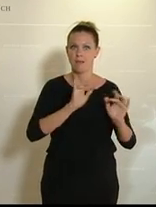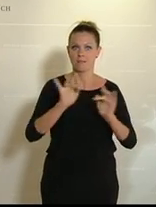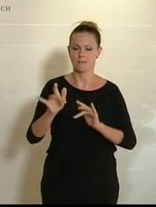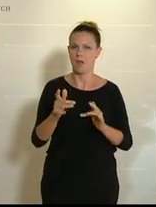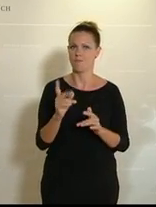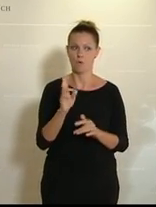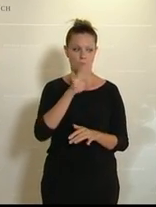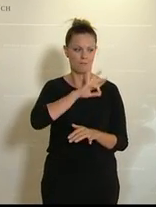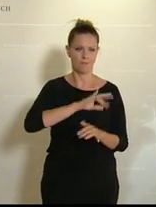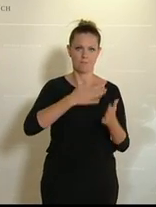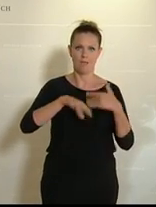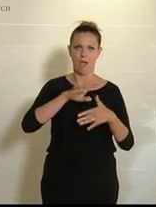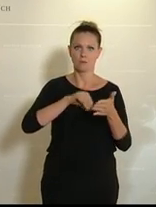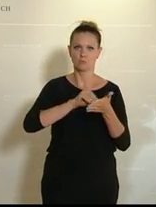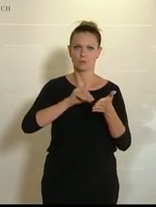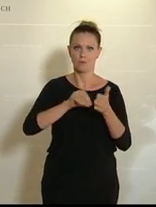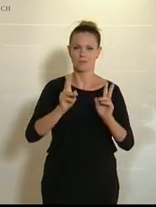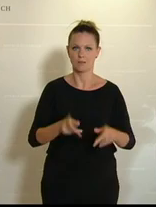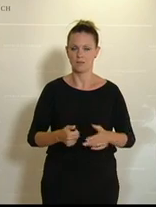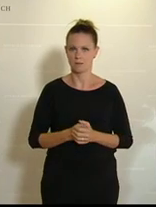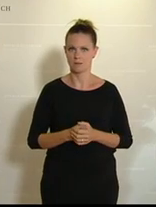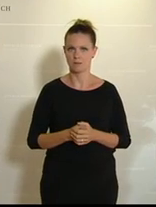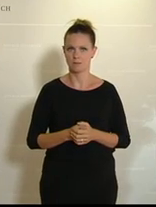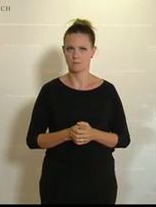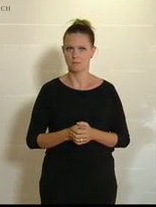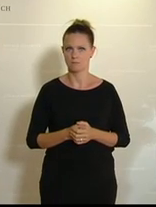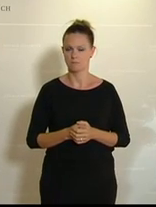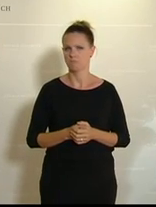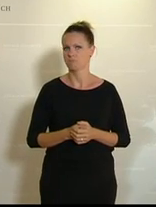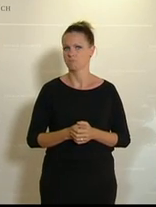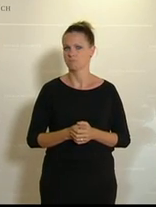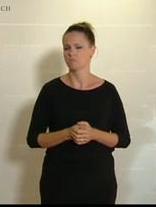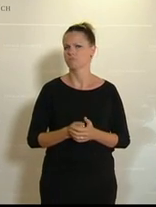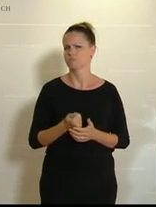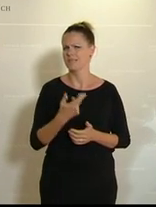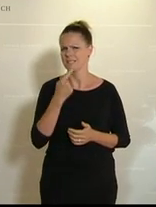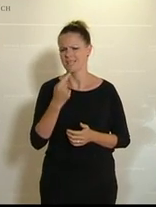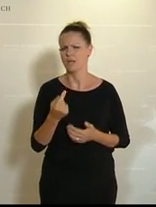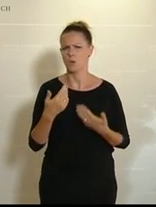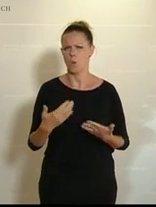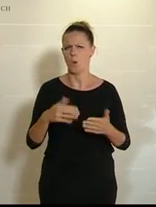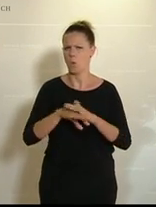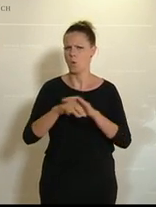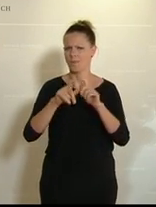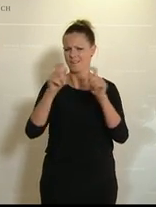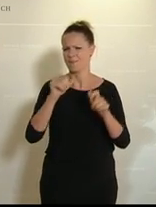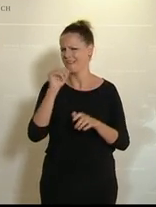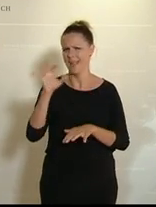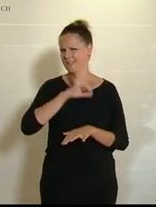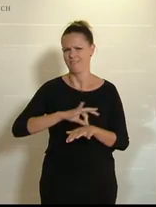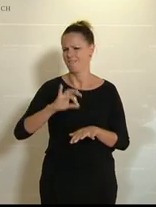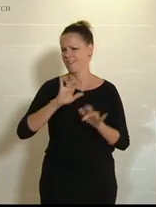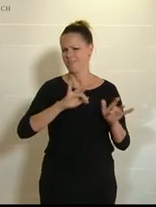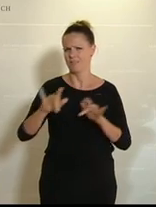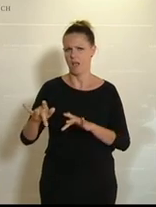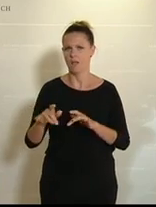mehr abschreiben kann. Manche werden sagen, Unternehmen werden heuer keine Gewinne machen. Auch dafür ist vorgesorgt, es gibt